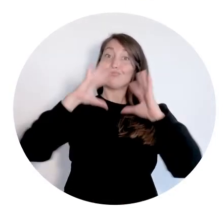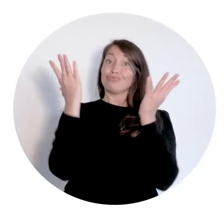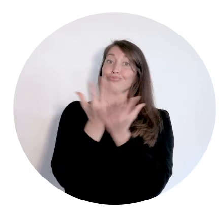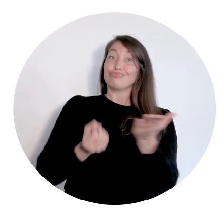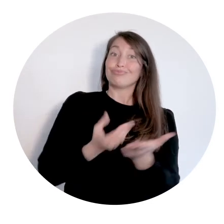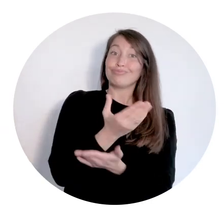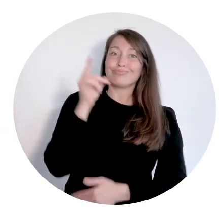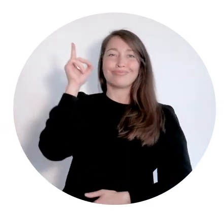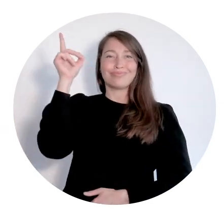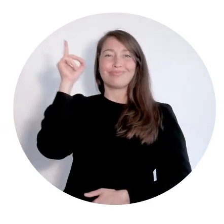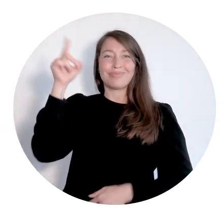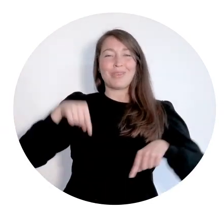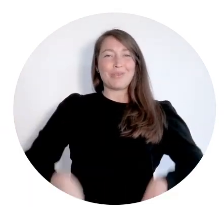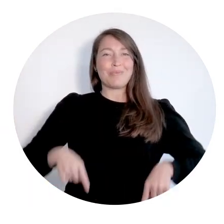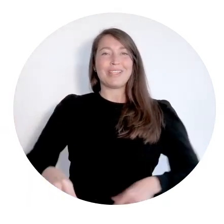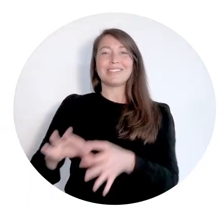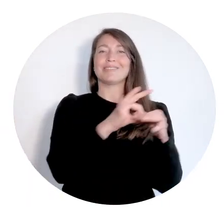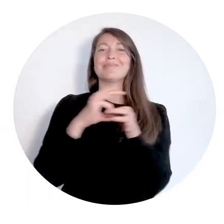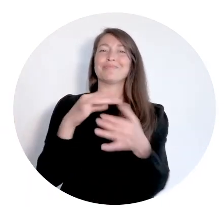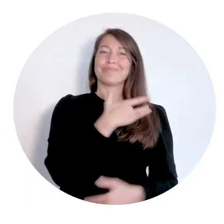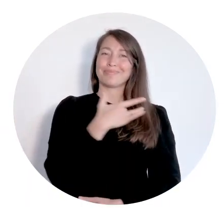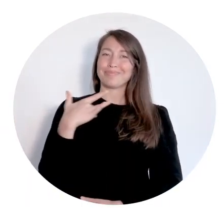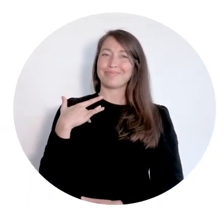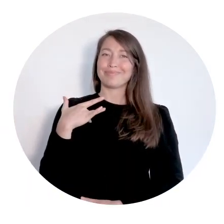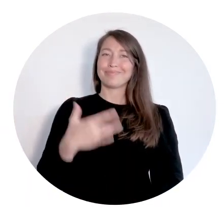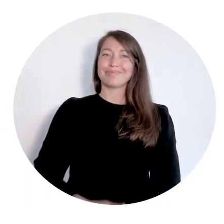.fr. Ceci est un message du ministère des Solidarités et de la Santé. Merci. Merci.